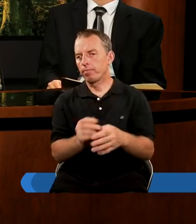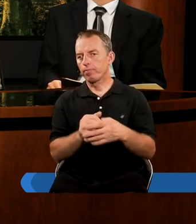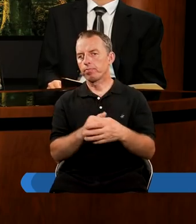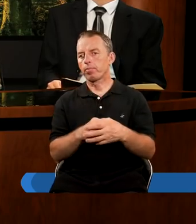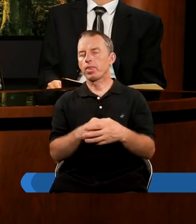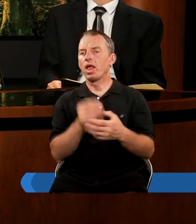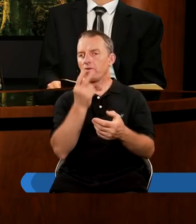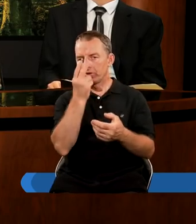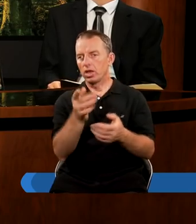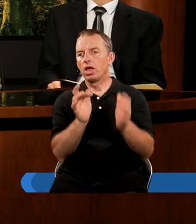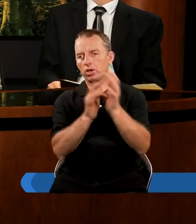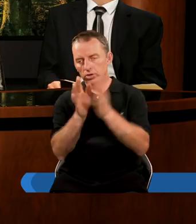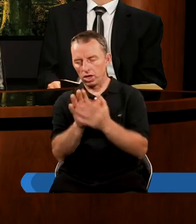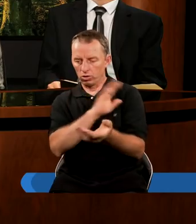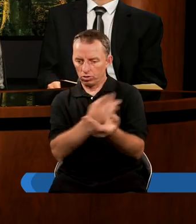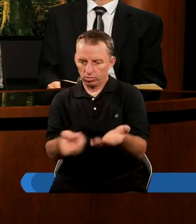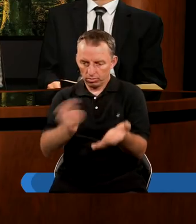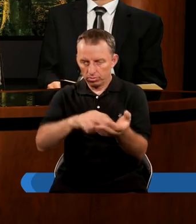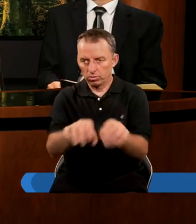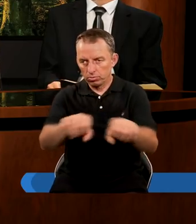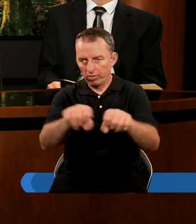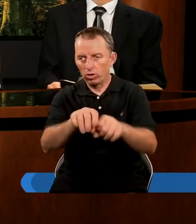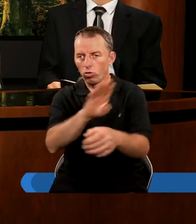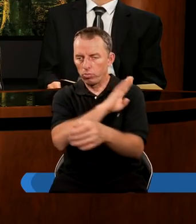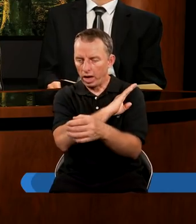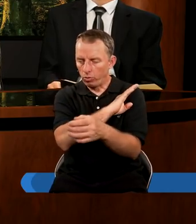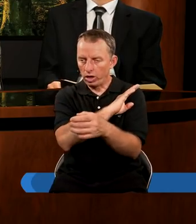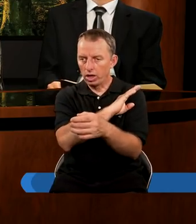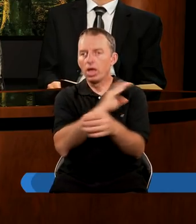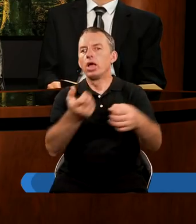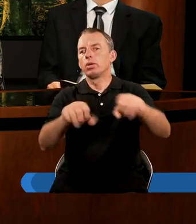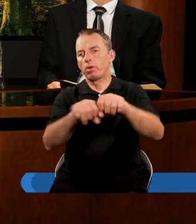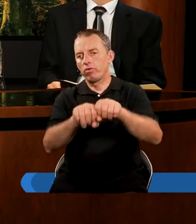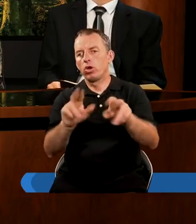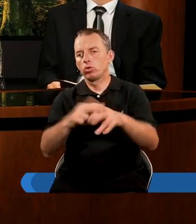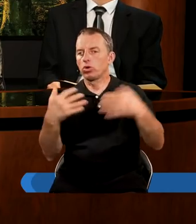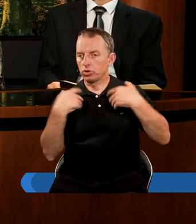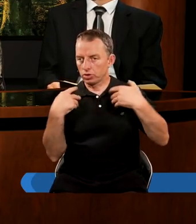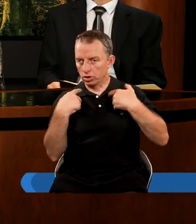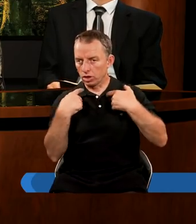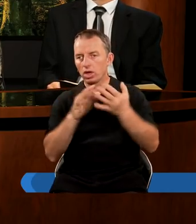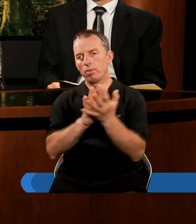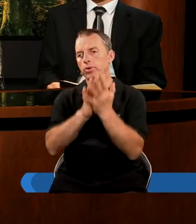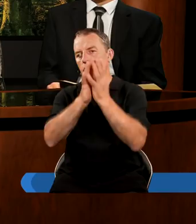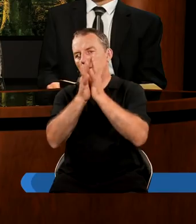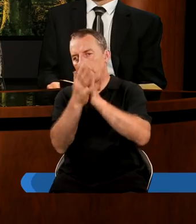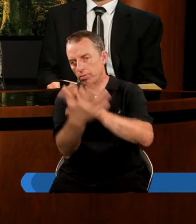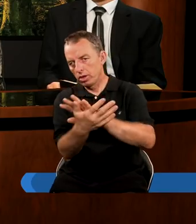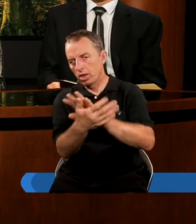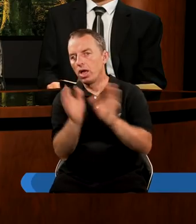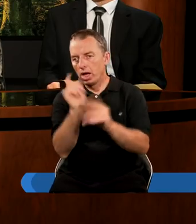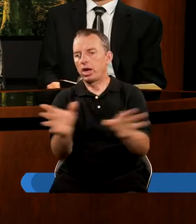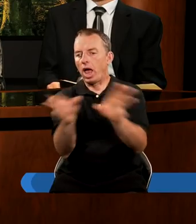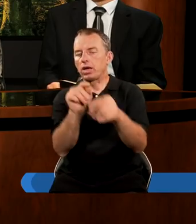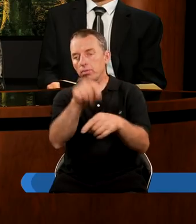Czyli Pan Jezus wskrzesi sprawiedliwych umarłych, a sprawiedliwych, którzy dożyją, przemieni, a